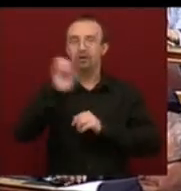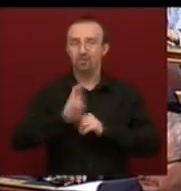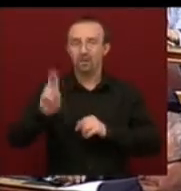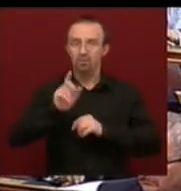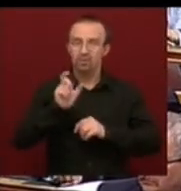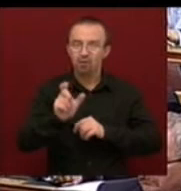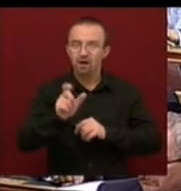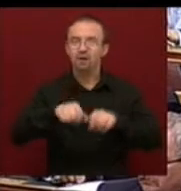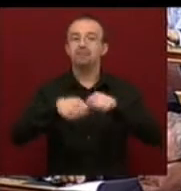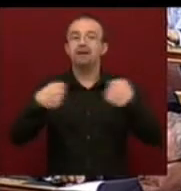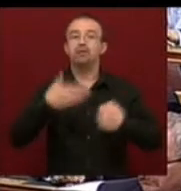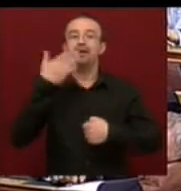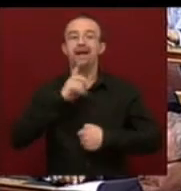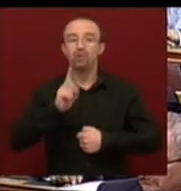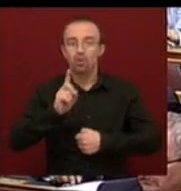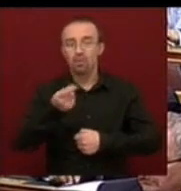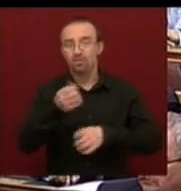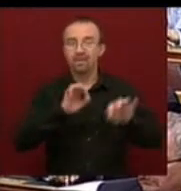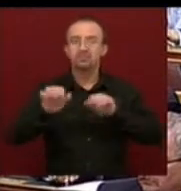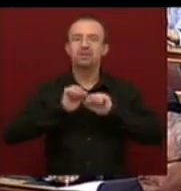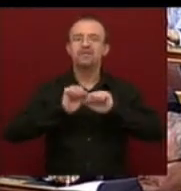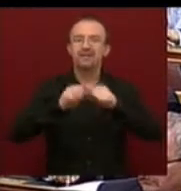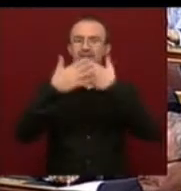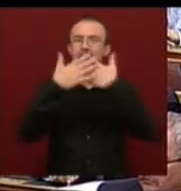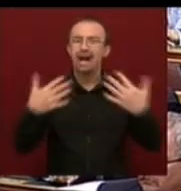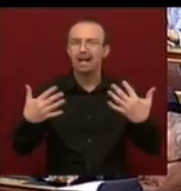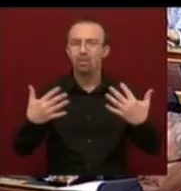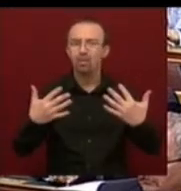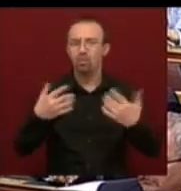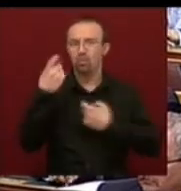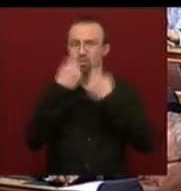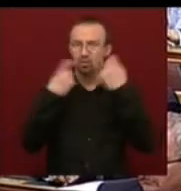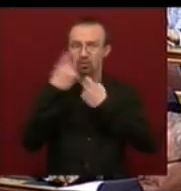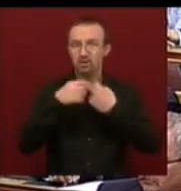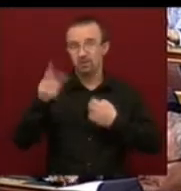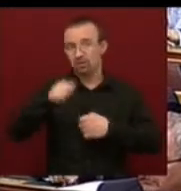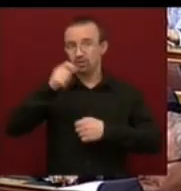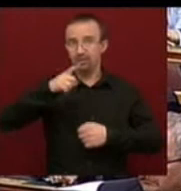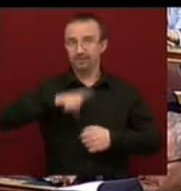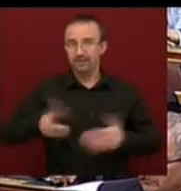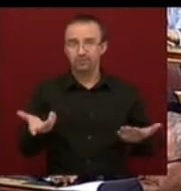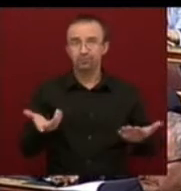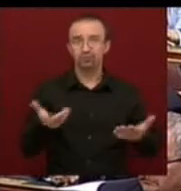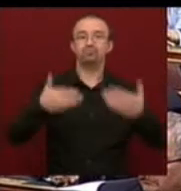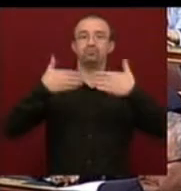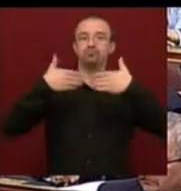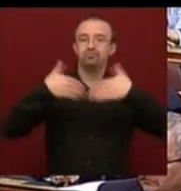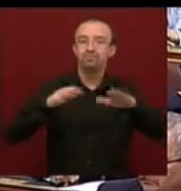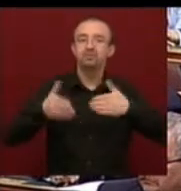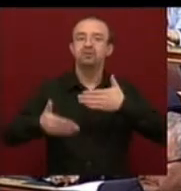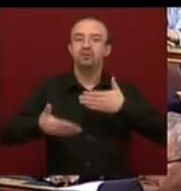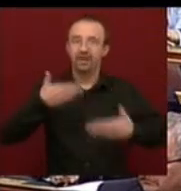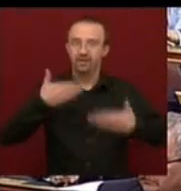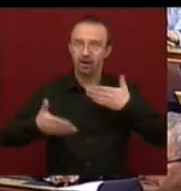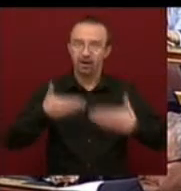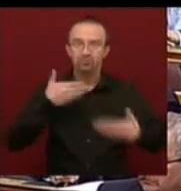megköthető pénzügyi védőhálóban gondolkod. Arról döntöttünk, hogy elindítunk egy tárgyalást,